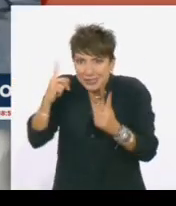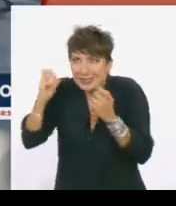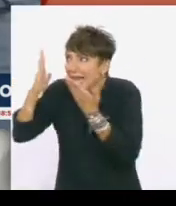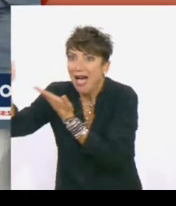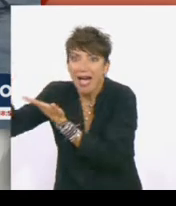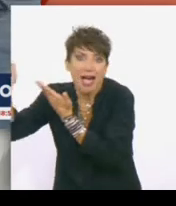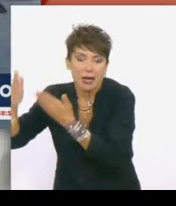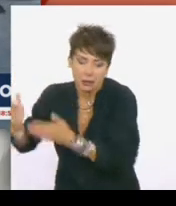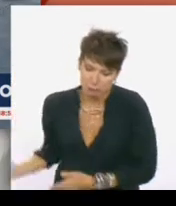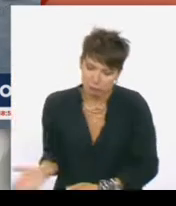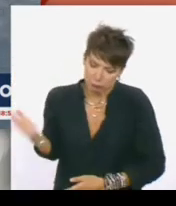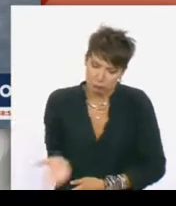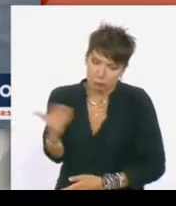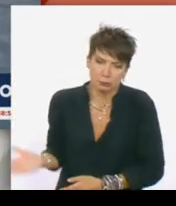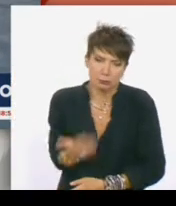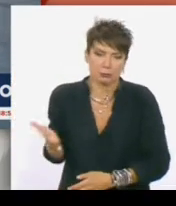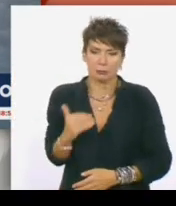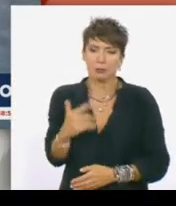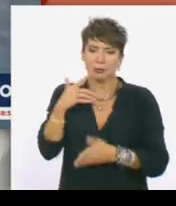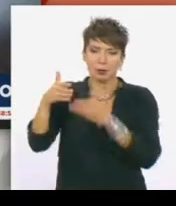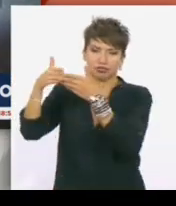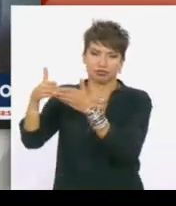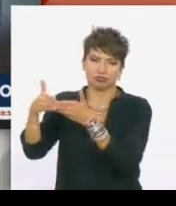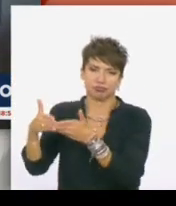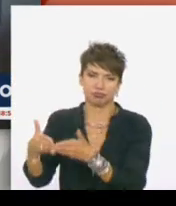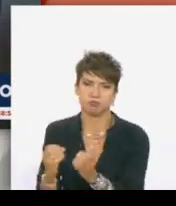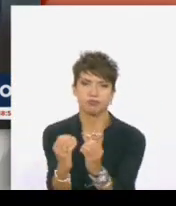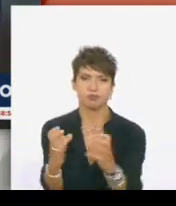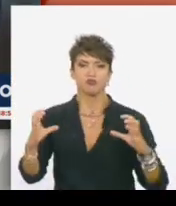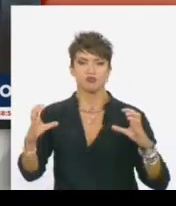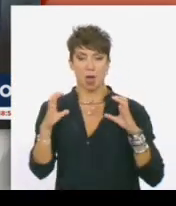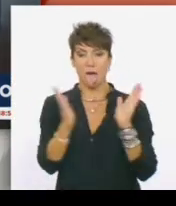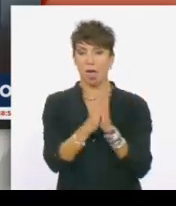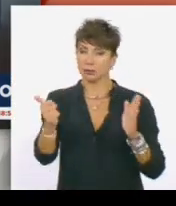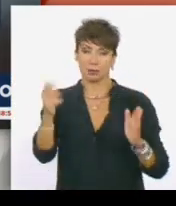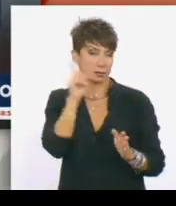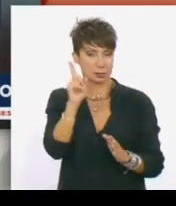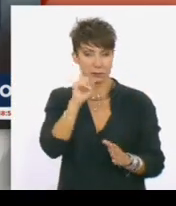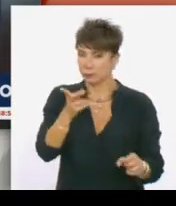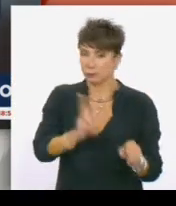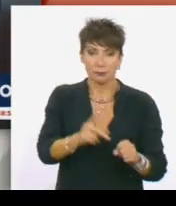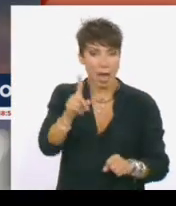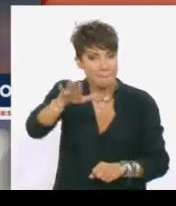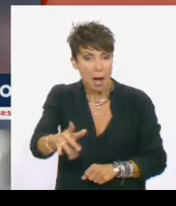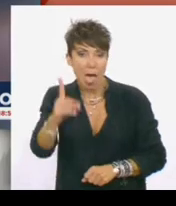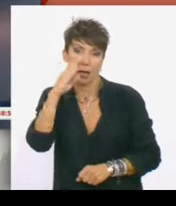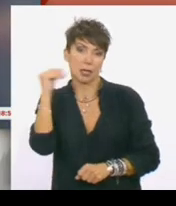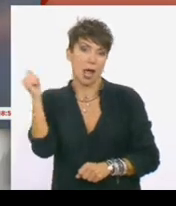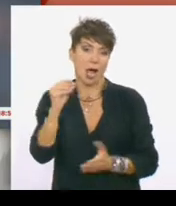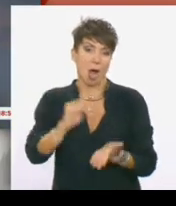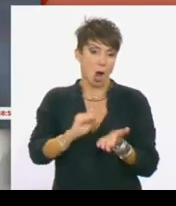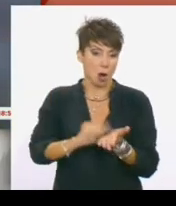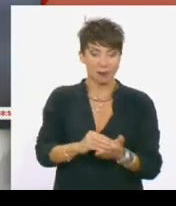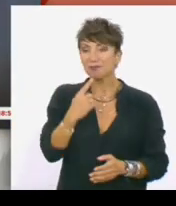έχει μόλις βυθιστεί στην προβοσκήδα Λέσβου. Δεκαέξι γυναίκες χάνουν τη ζωή τους. Ένα παιδί και ένας άντρας. Σαράντα